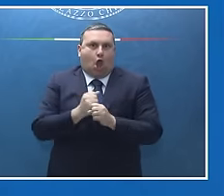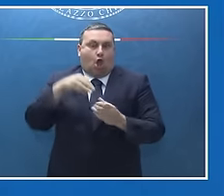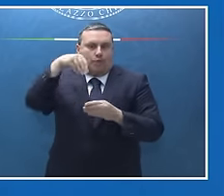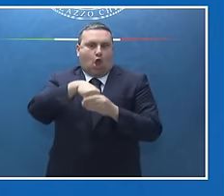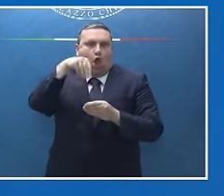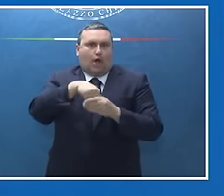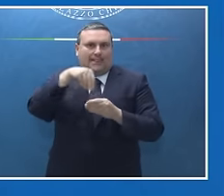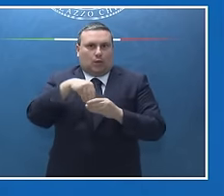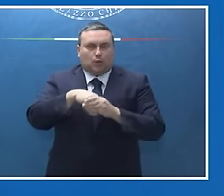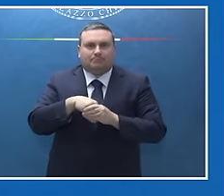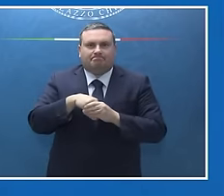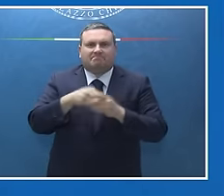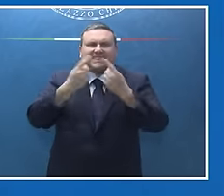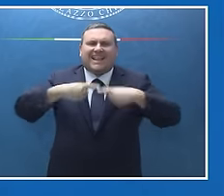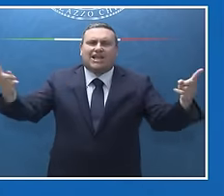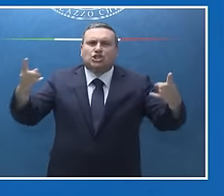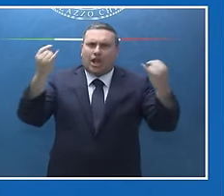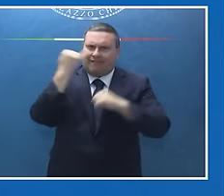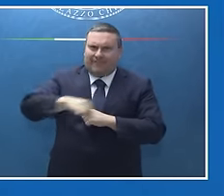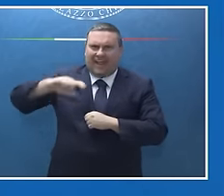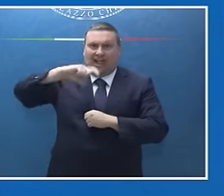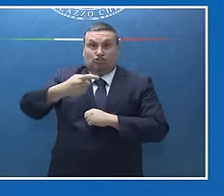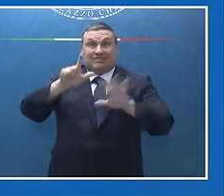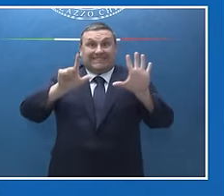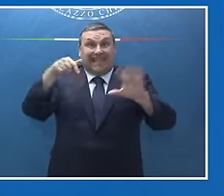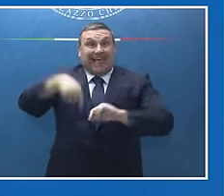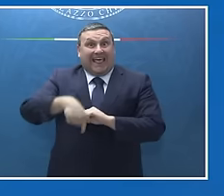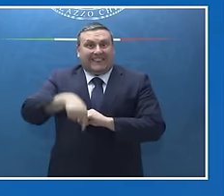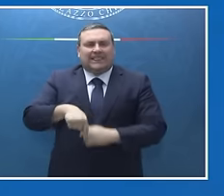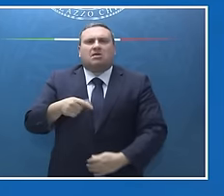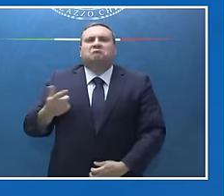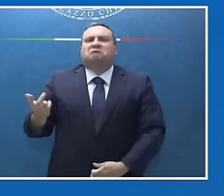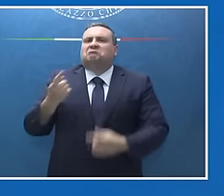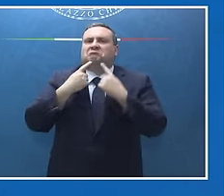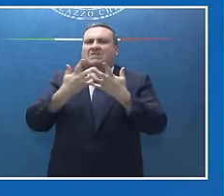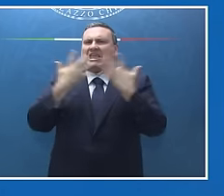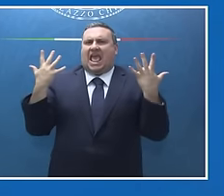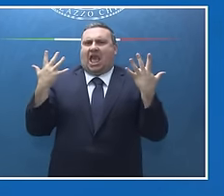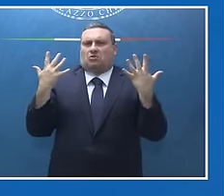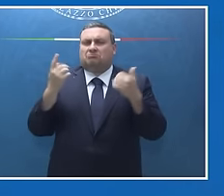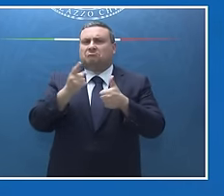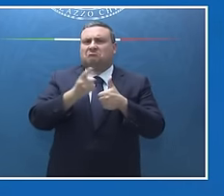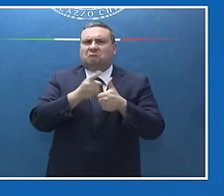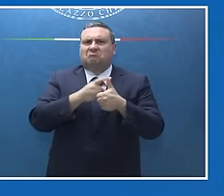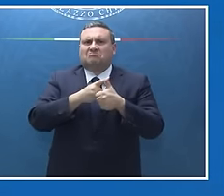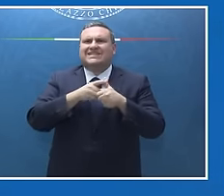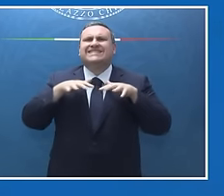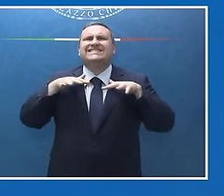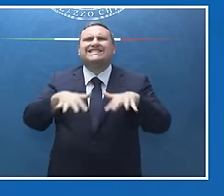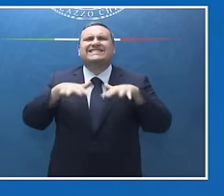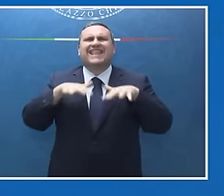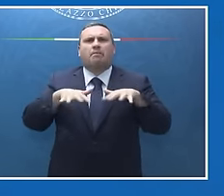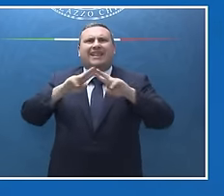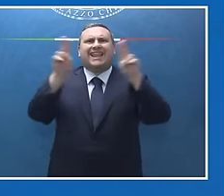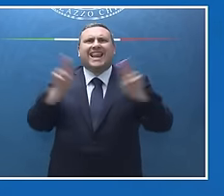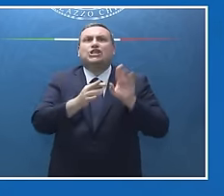finale il G7 ribadisce chiaramente il suo impegno compatto per difendere il sistema internazionale di regole